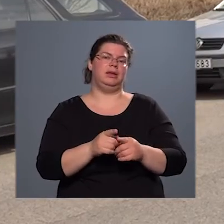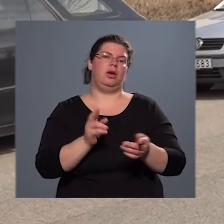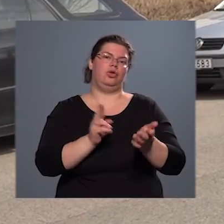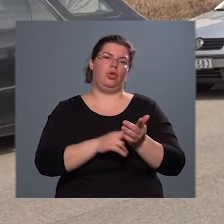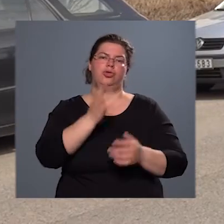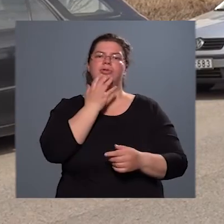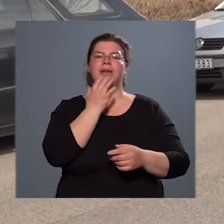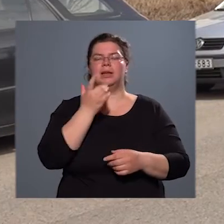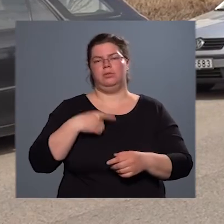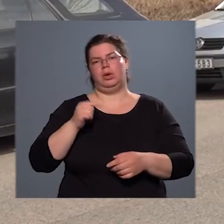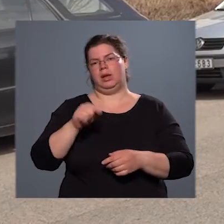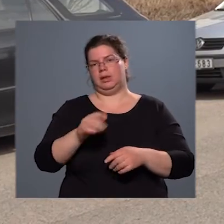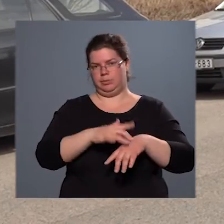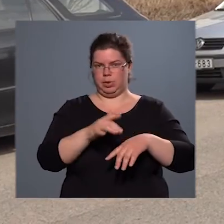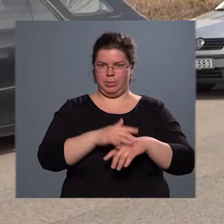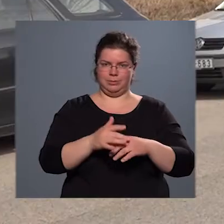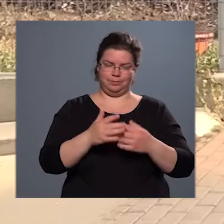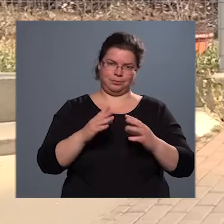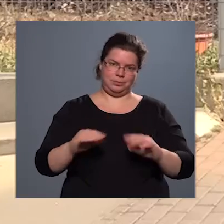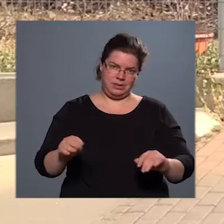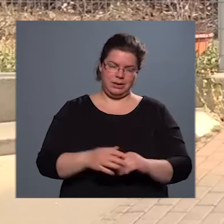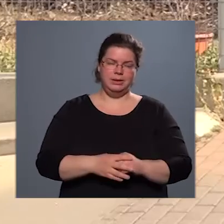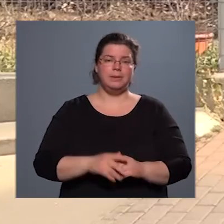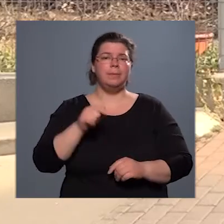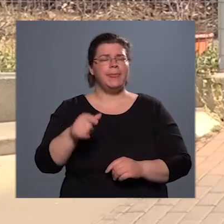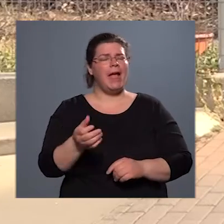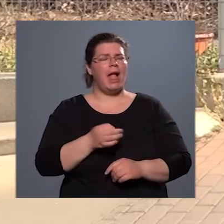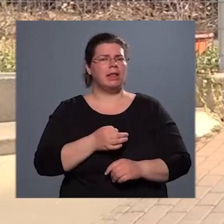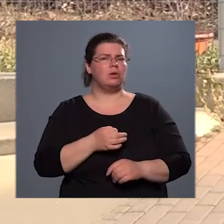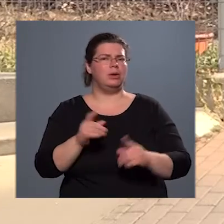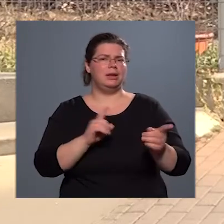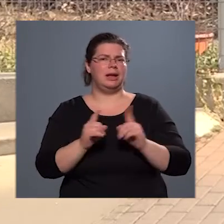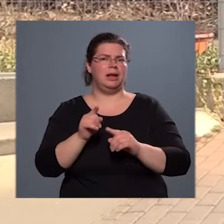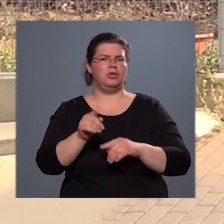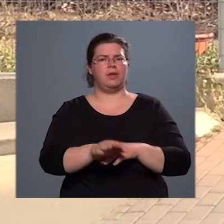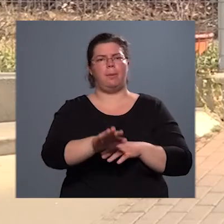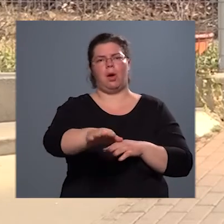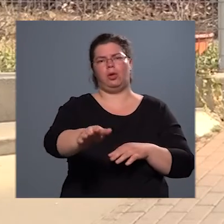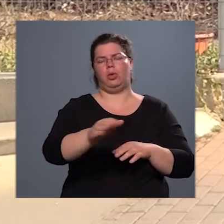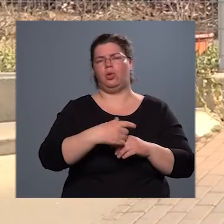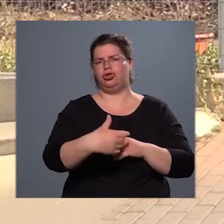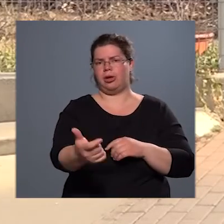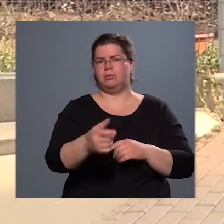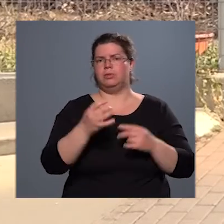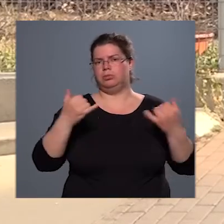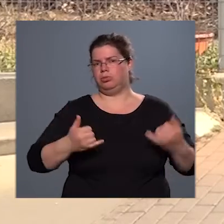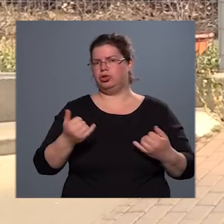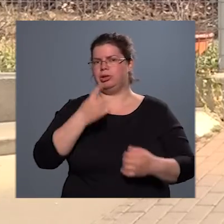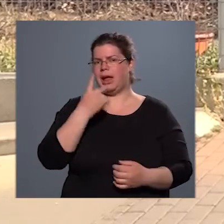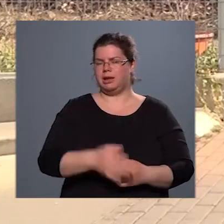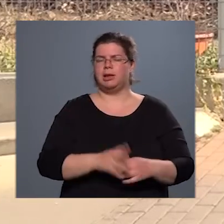volt, hogy ezen próbáljunk enyhíteni. Attól ideiglenes ez a parkolósáv, hogy most láthatják, hogy a